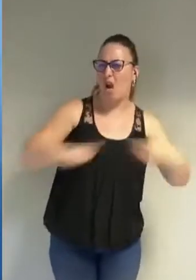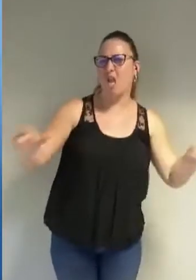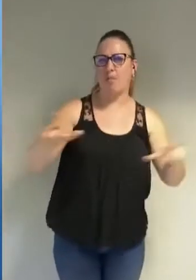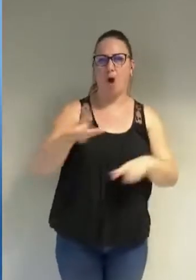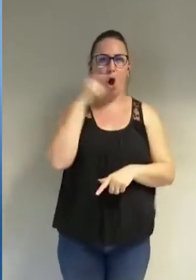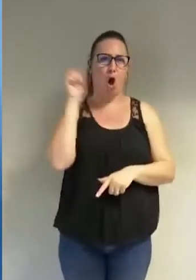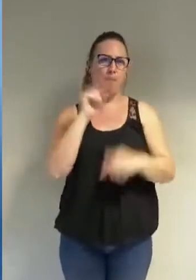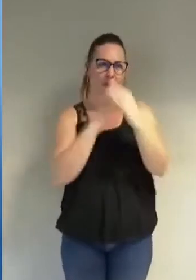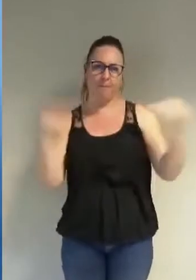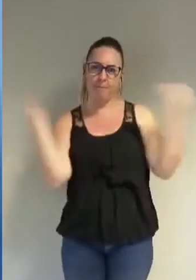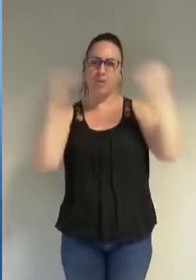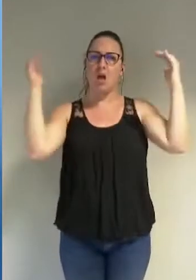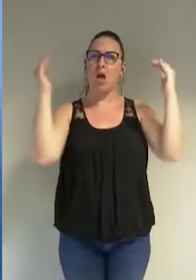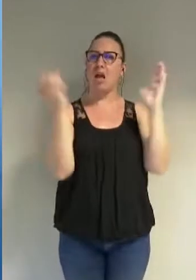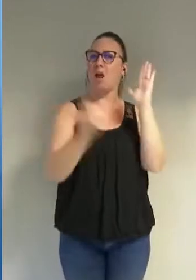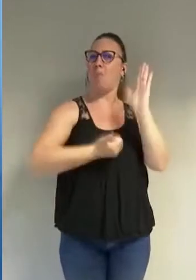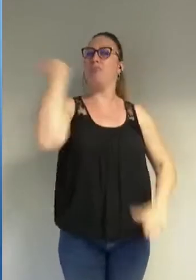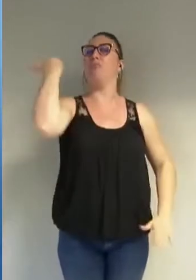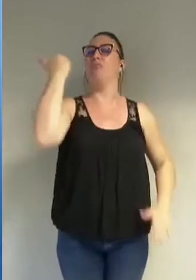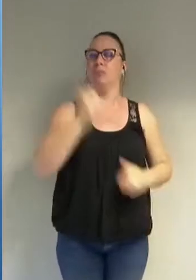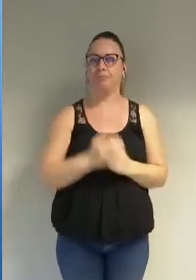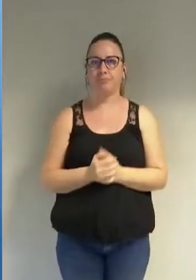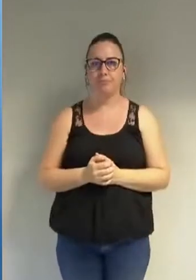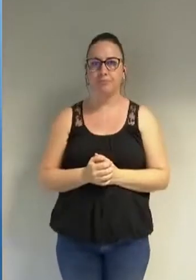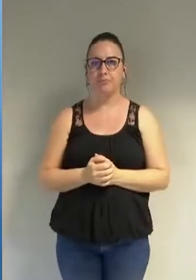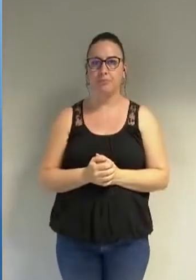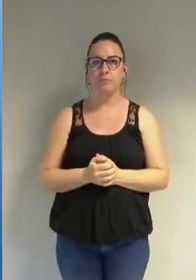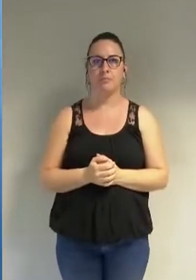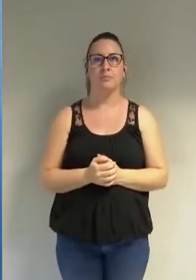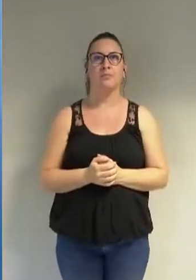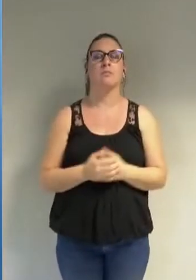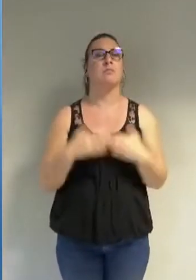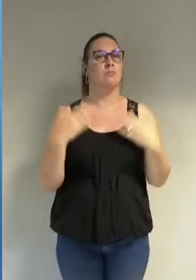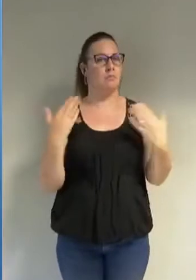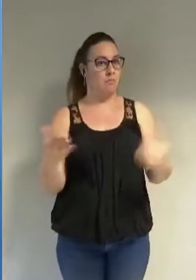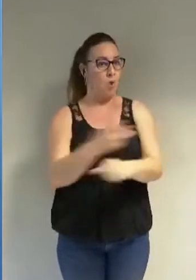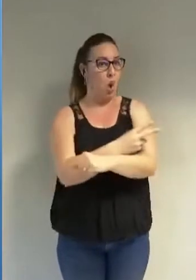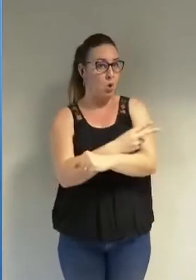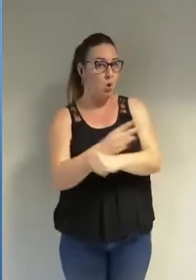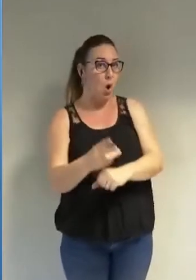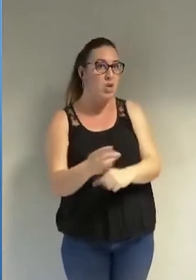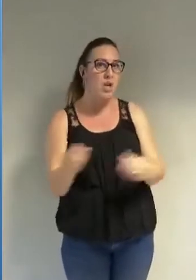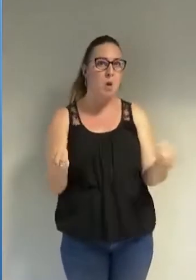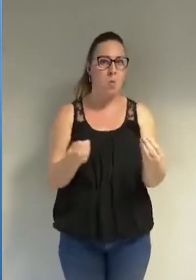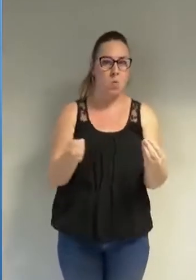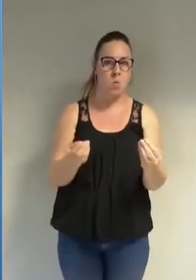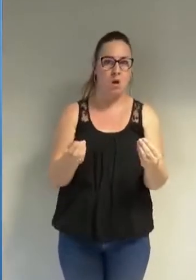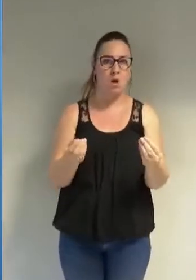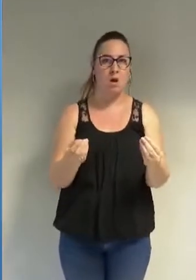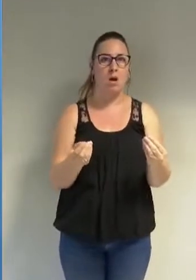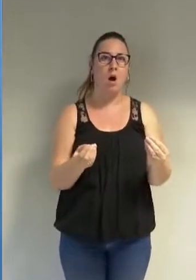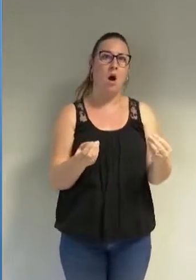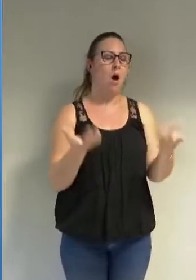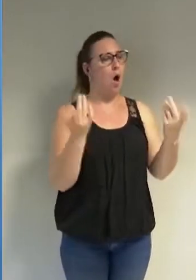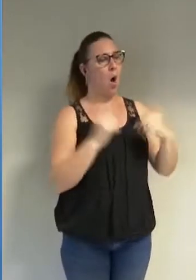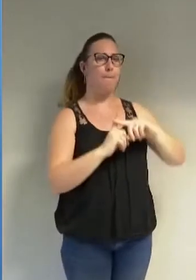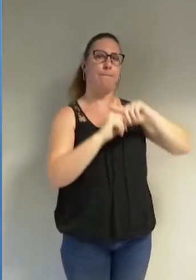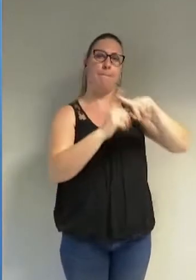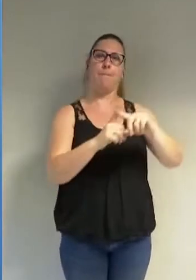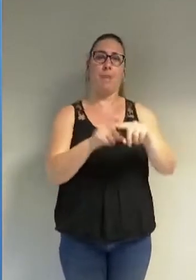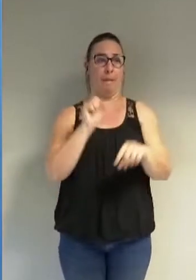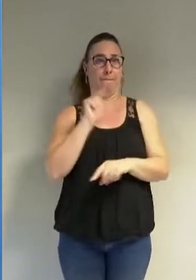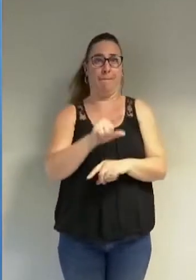et l'émancipation de la femme. Aujourd'hui le danger n'est pas d'accorder un privilège à ce cercle